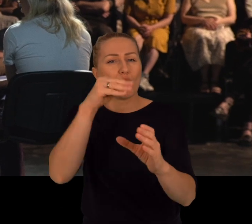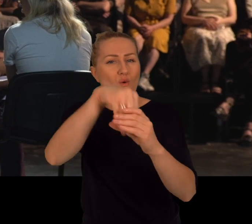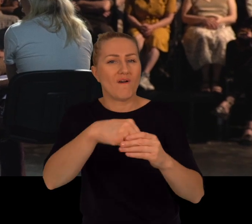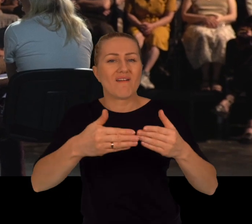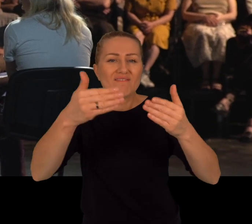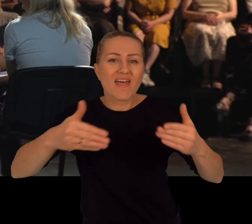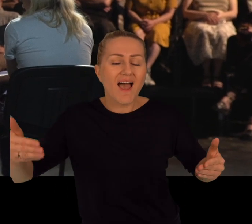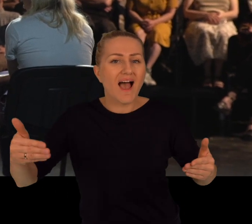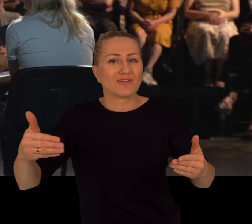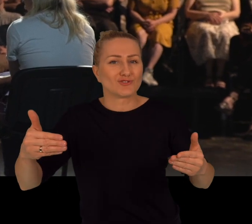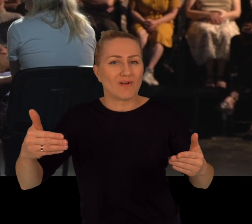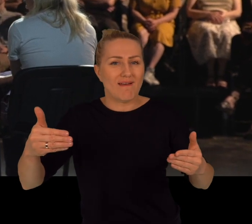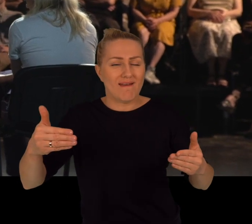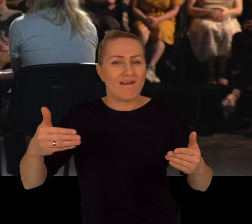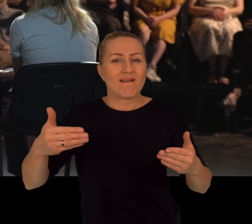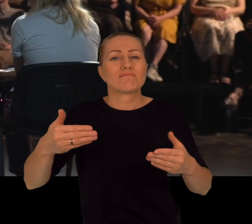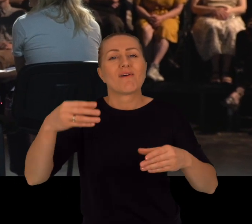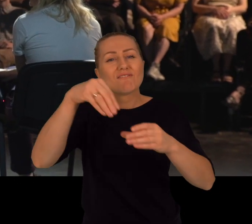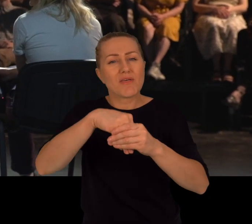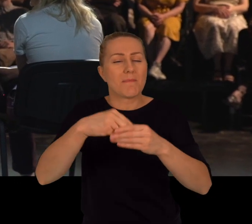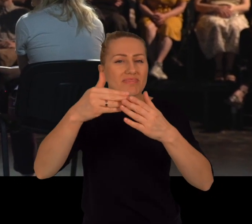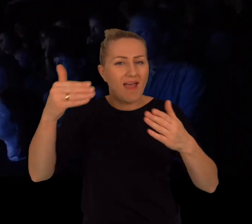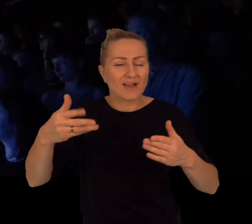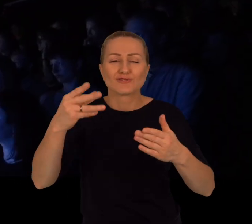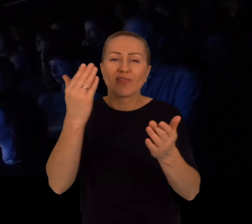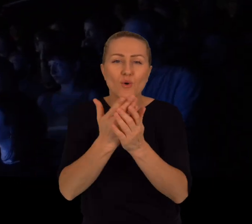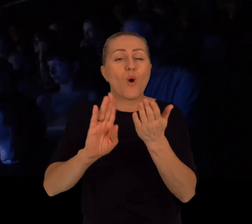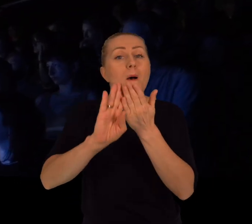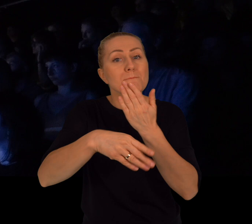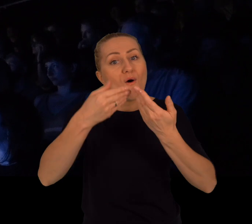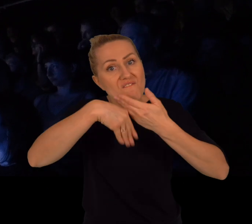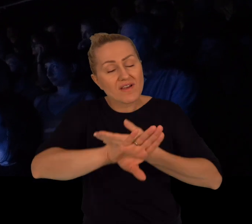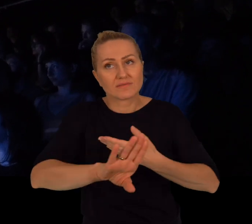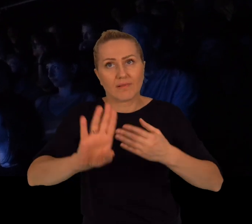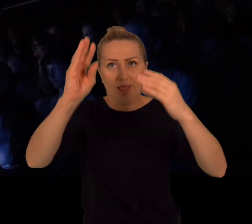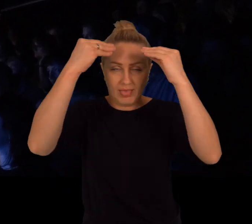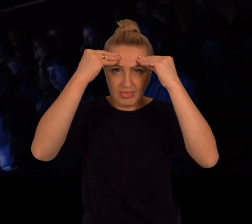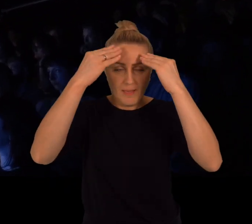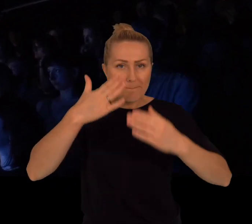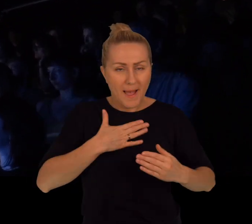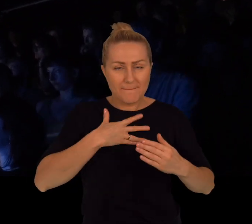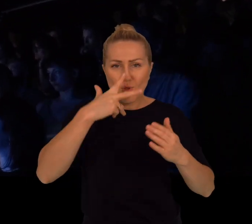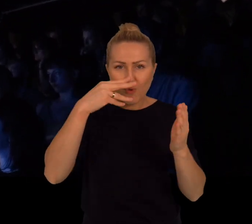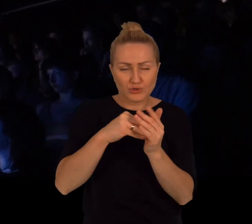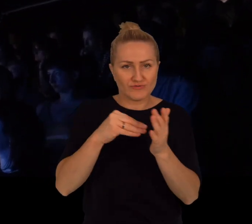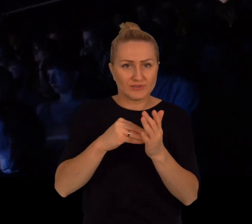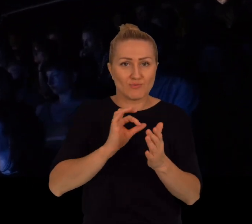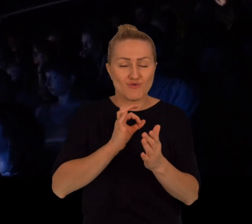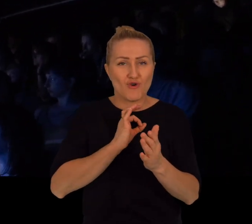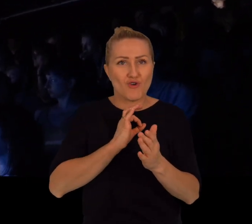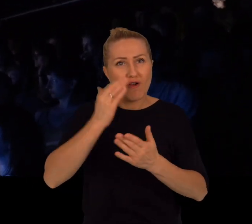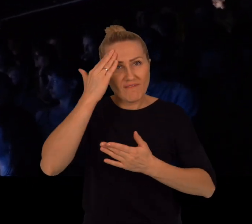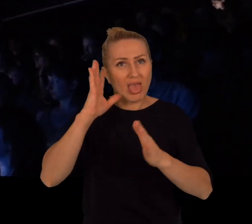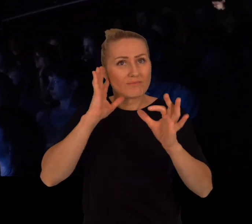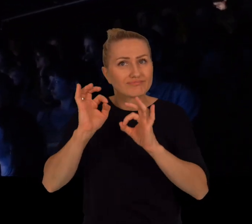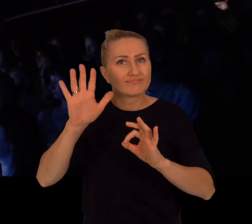teatru nie tylko z takim doświadczeniem, przeżyciem, uświadomieniem sobie tego, co się